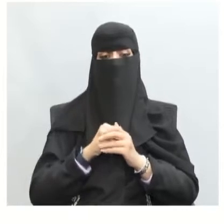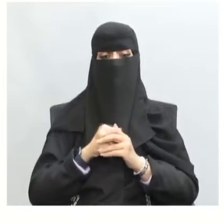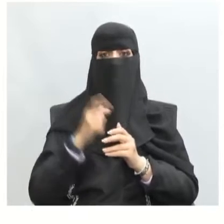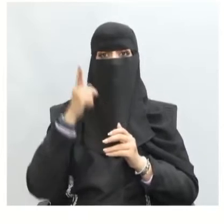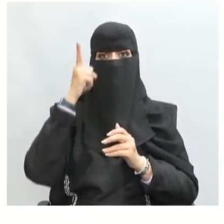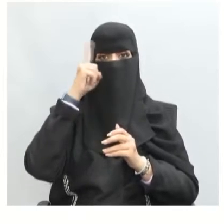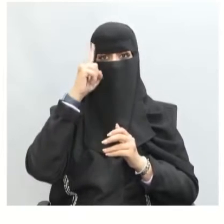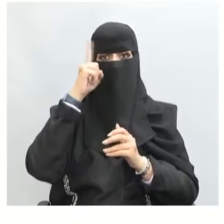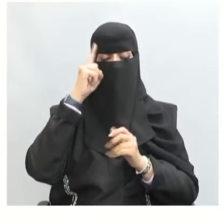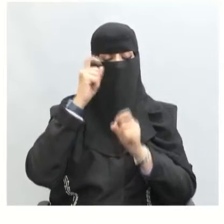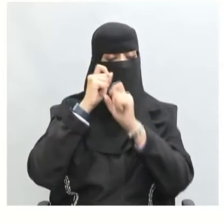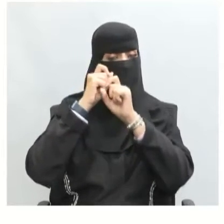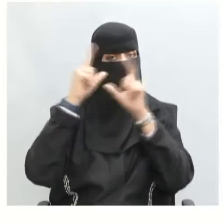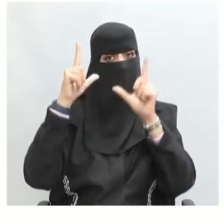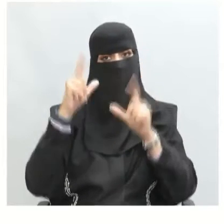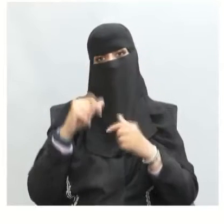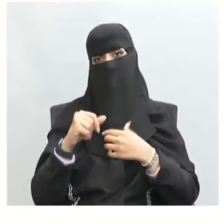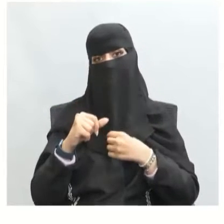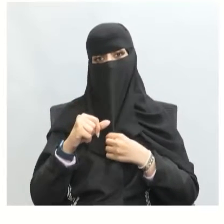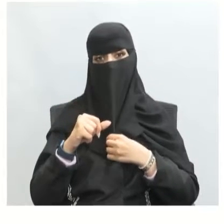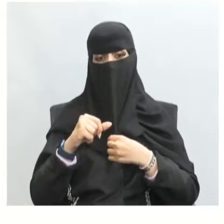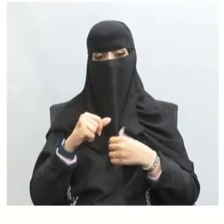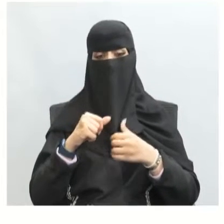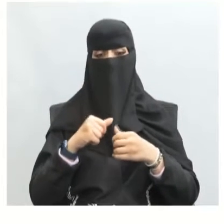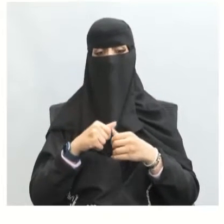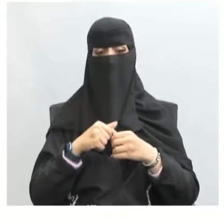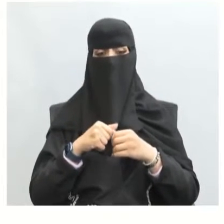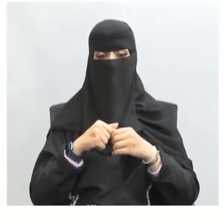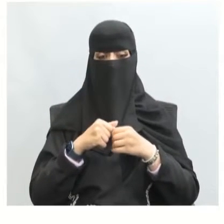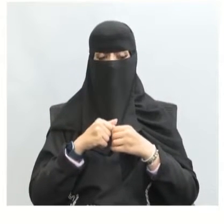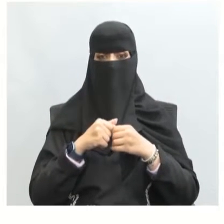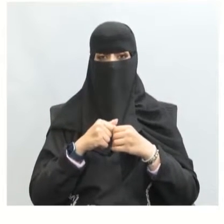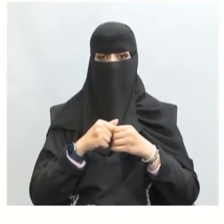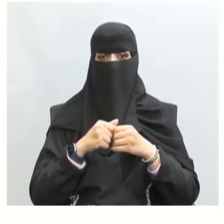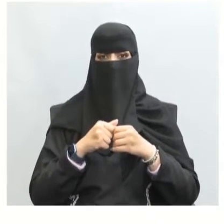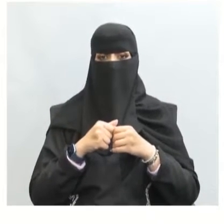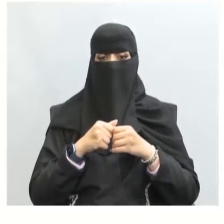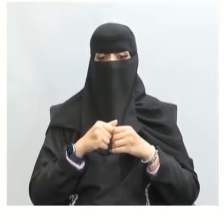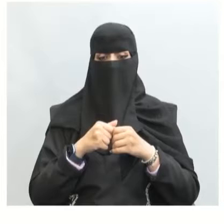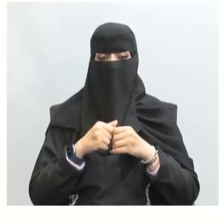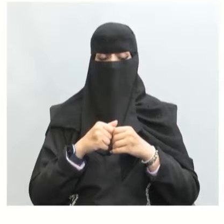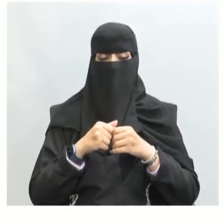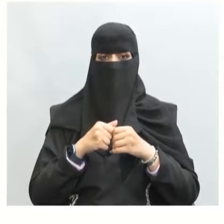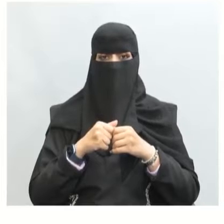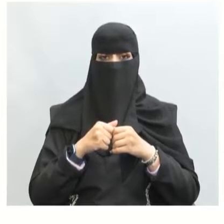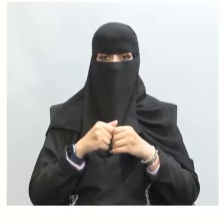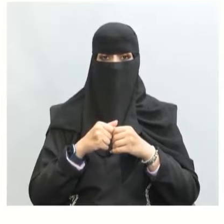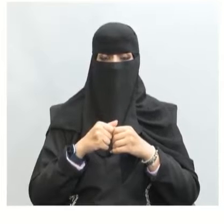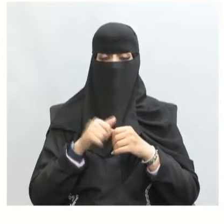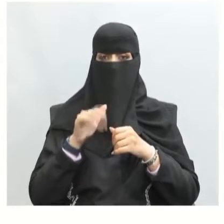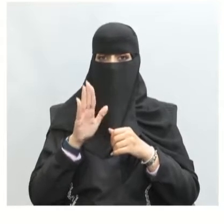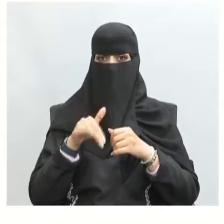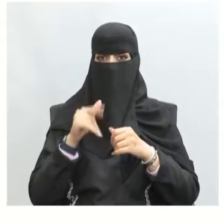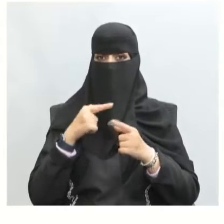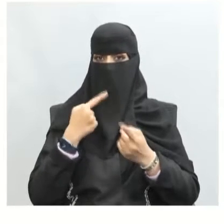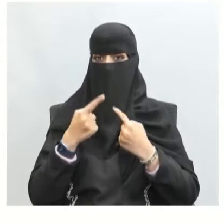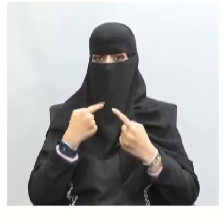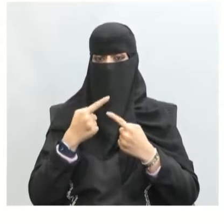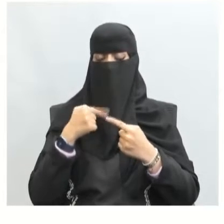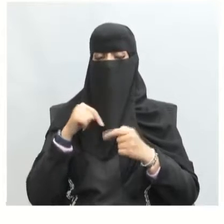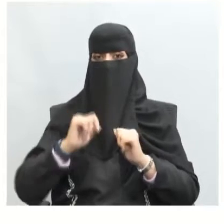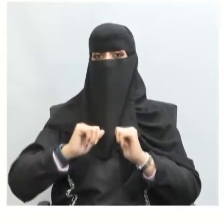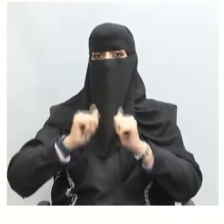أحسنتم من أجل تحقيق المعرفة والوعي إذن بالحوار